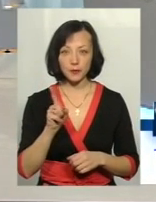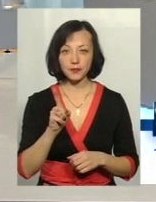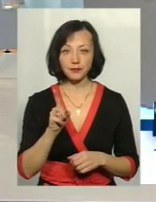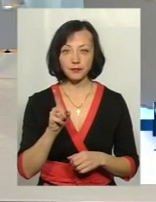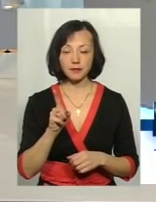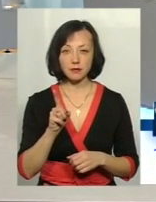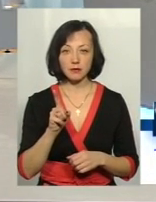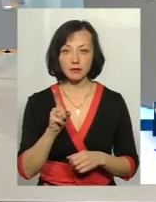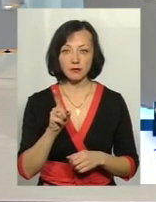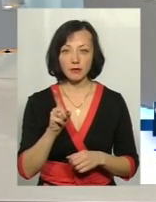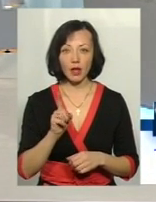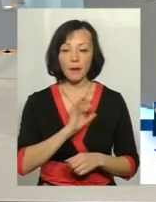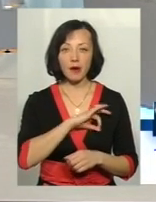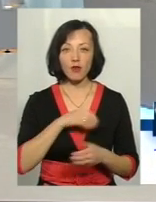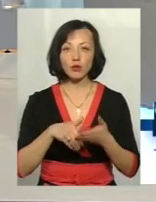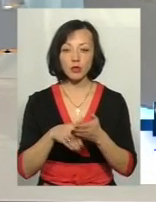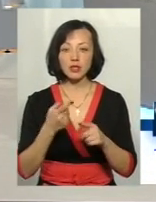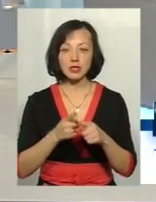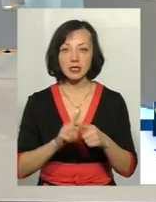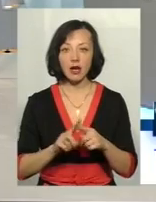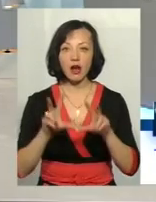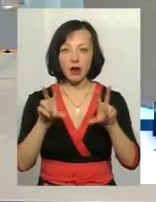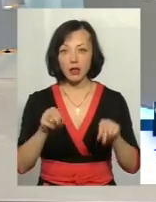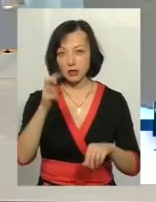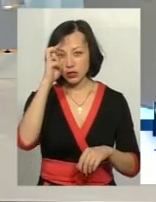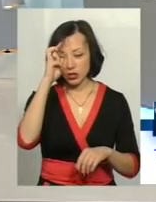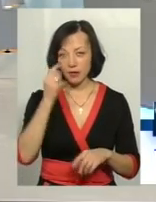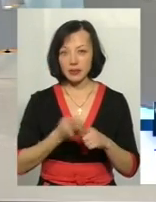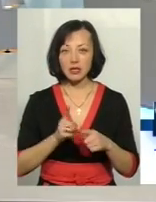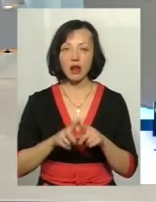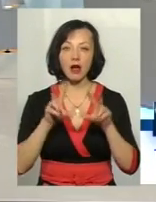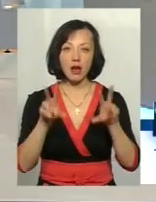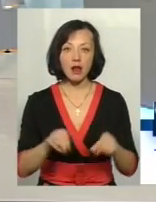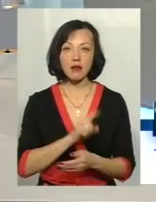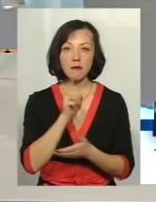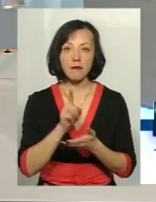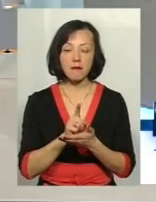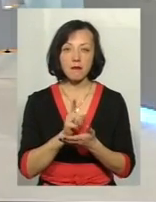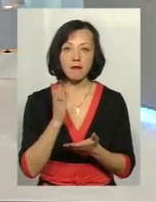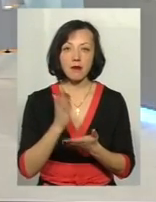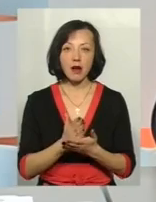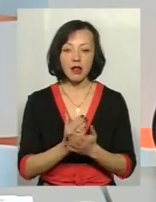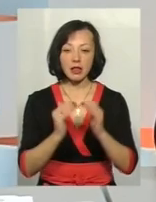Олена Вікторовна, що правова допомога – це гарантія держави. І оця гарантія, вона мала дуже низький